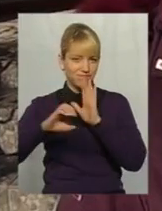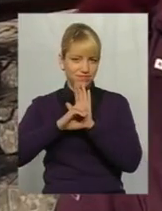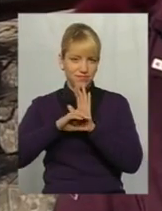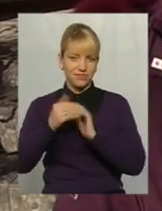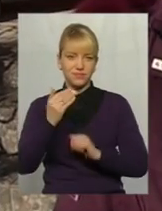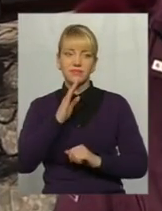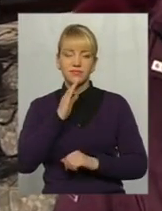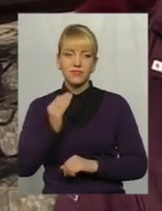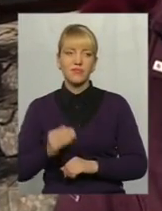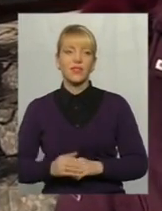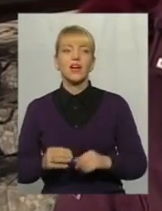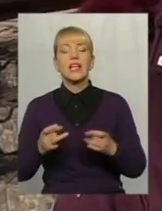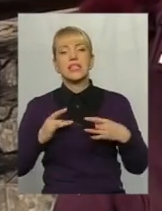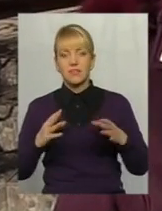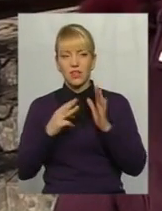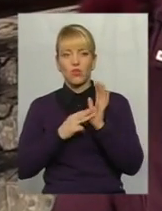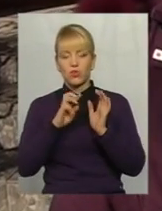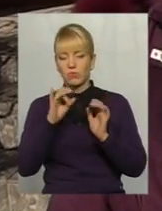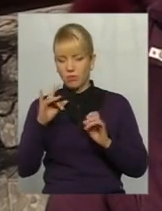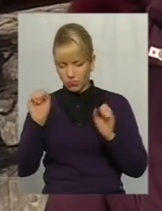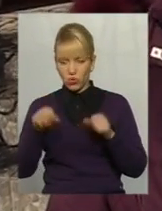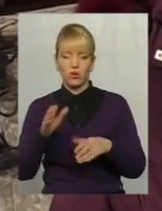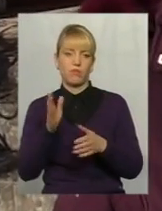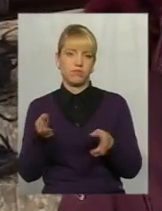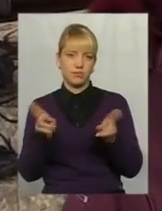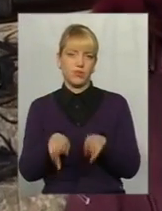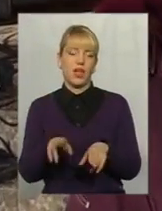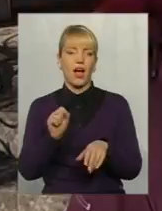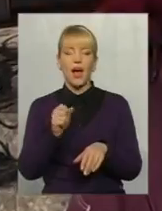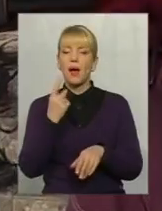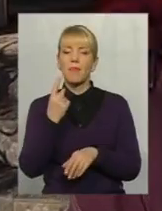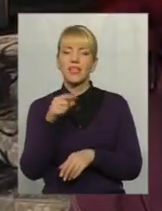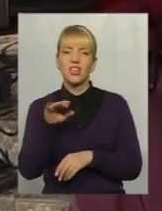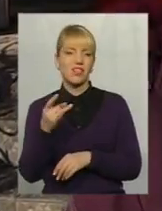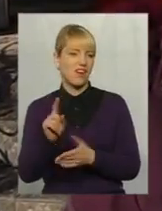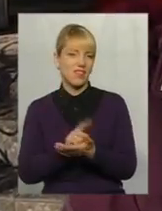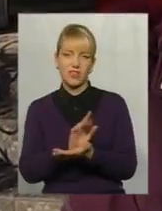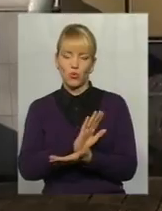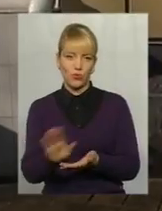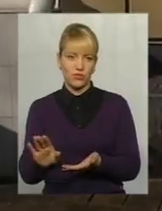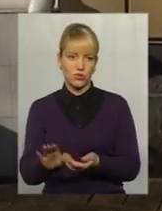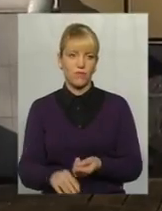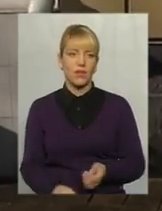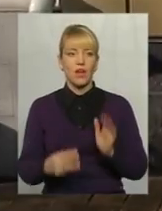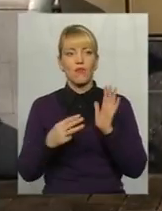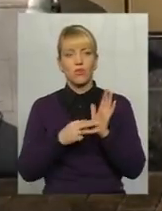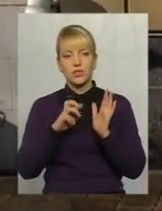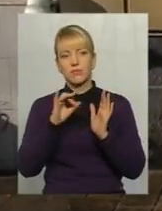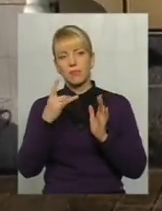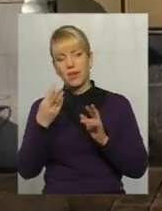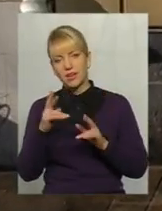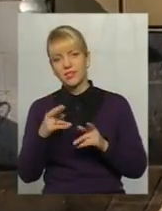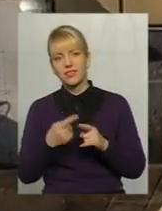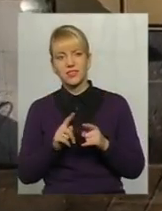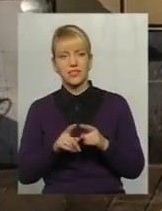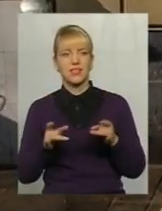Свято 8 березня може бути, а 1 травня, я думаю, що це не обов'язково. 8 березня, в принципі,